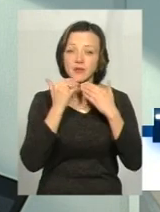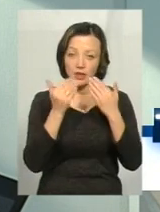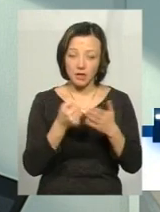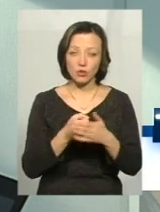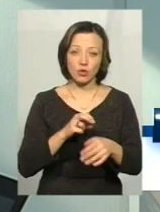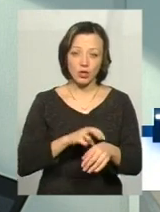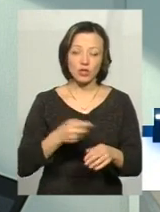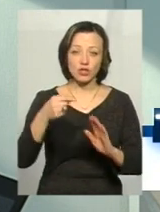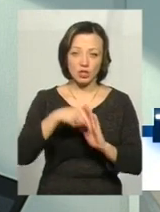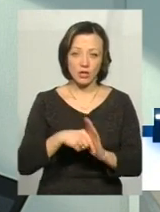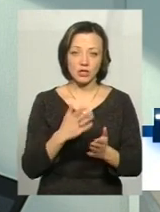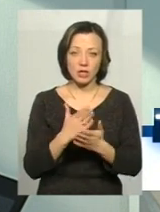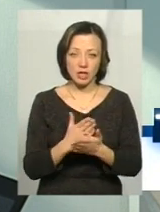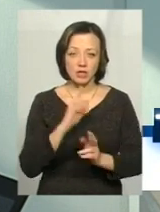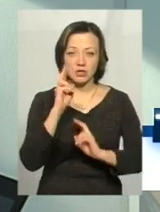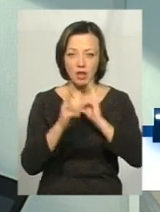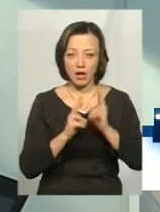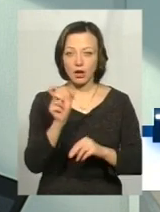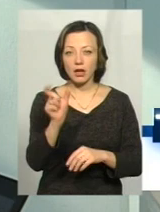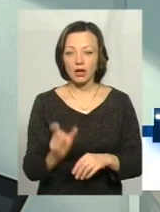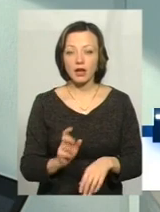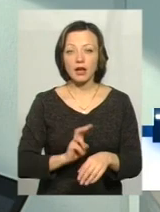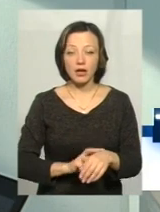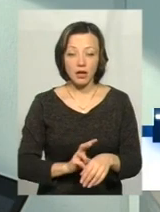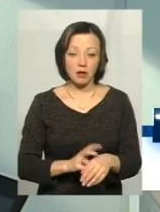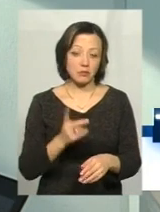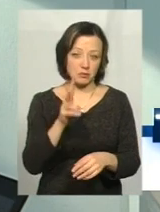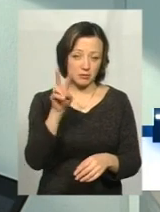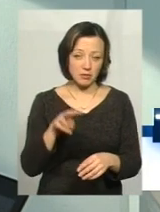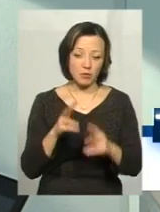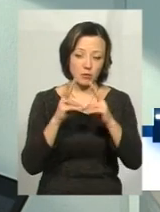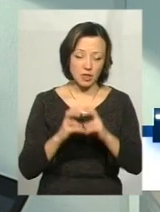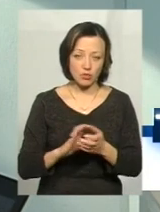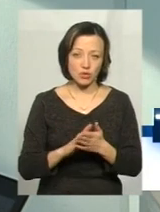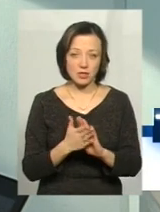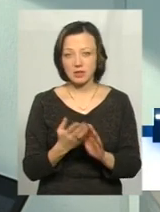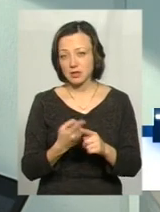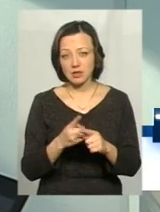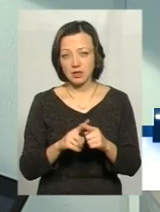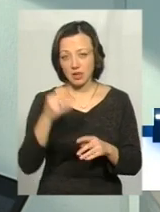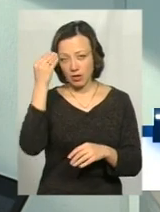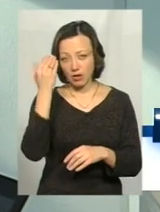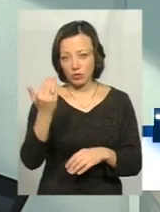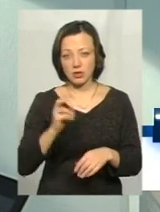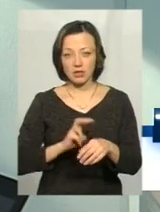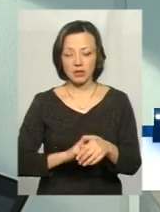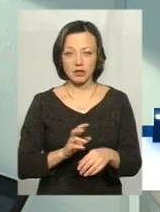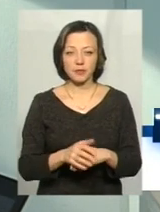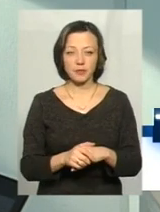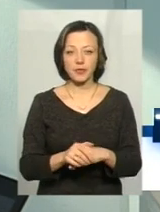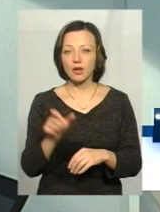до лікаря, значить не є якісь скарги. І лікар об'єктивно оцінює її стан. Це на розсуді лікаря. Людин